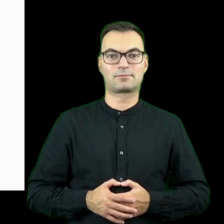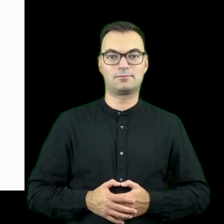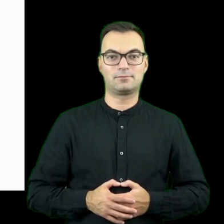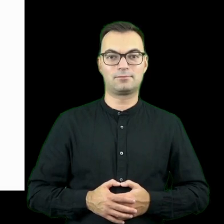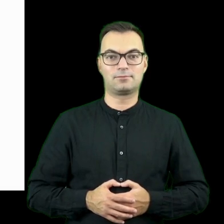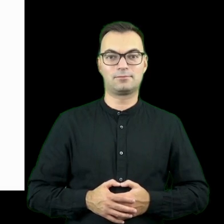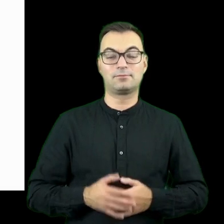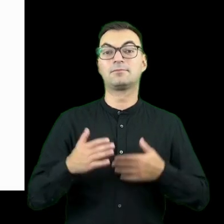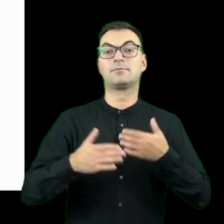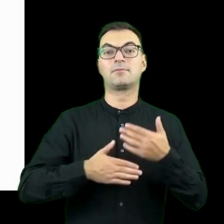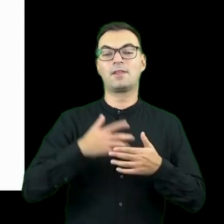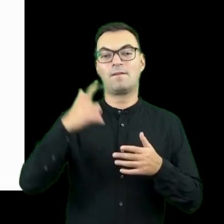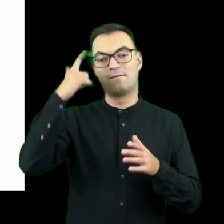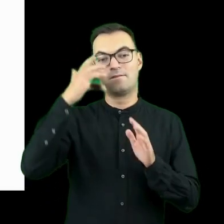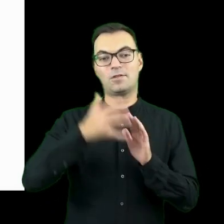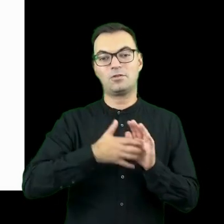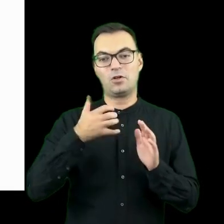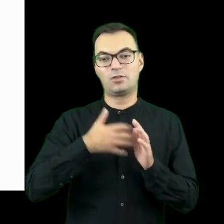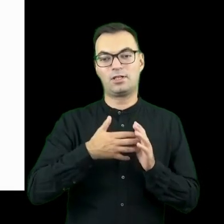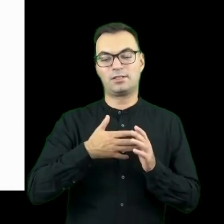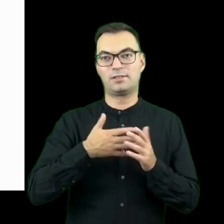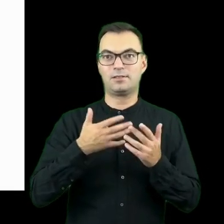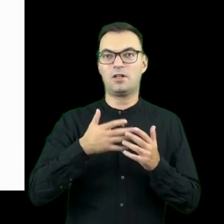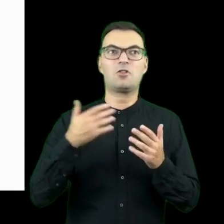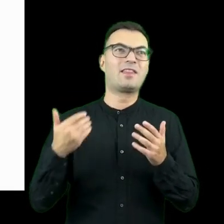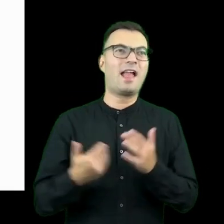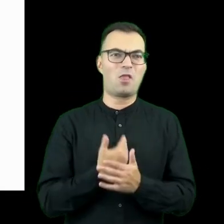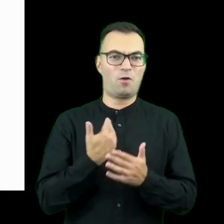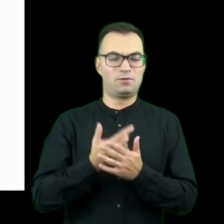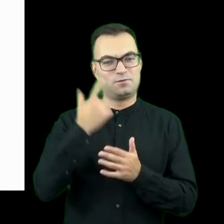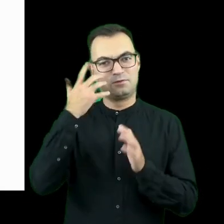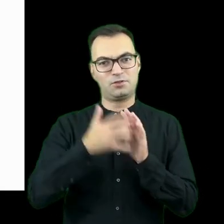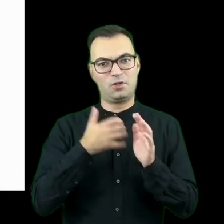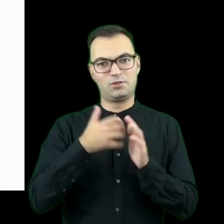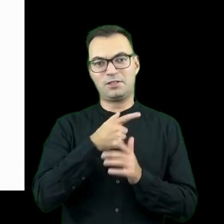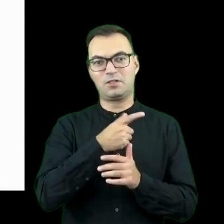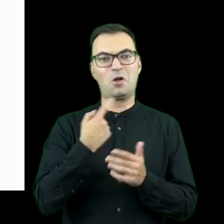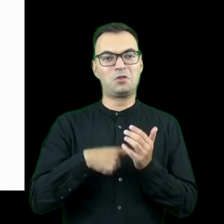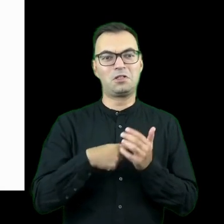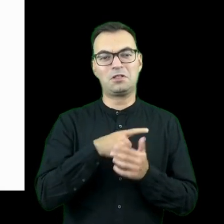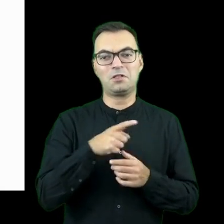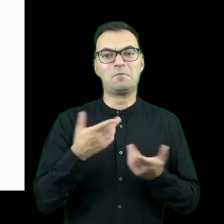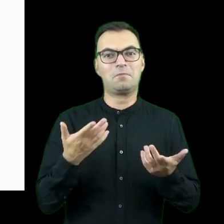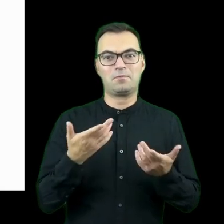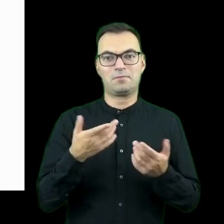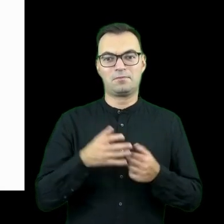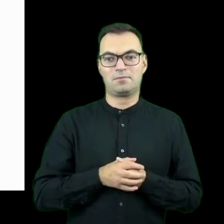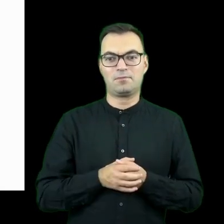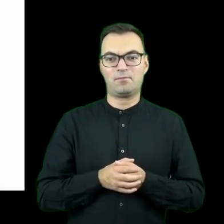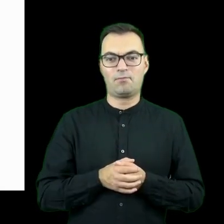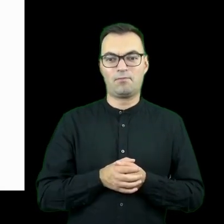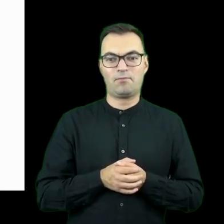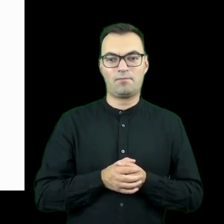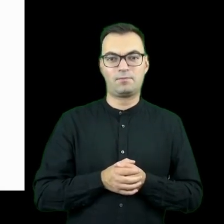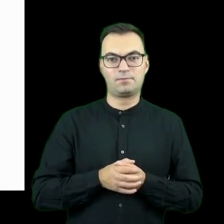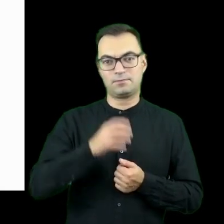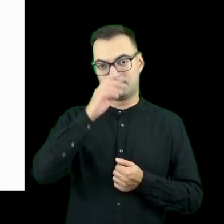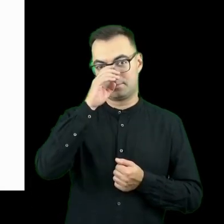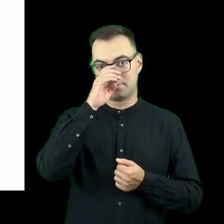takim docelowym wnioskiem, jednym z nowszych wniosków dotyczących tej inicjatywy było to, że ten